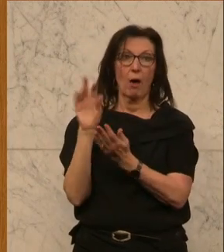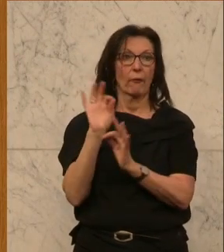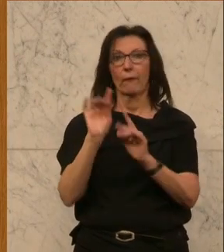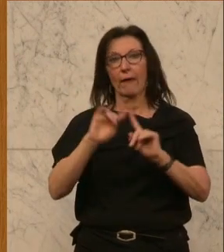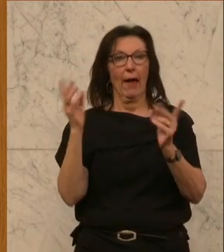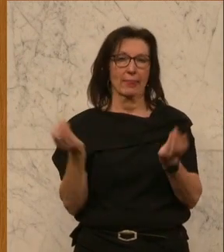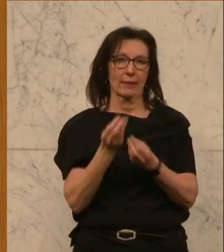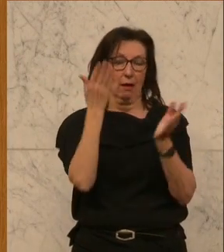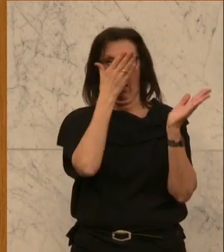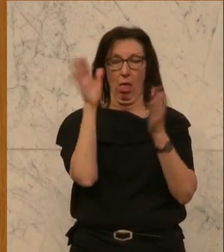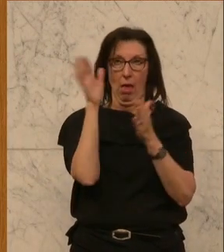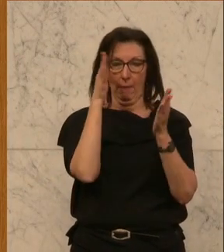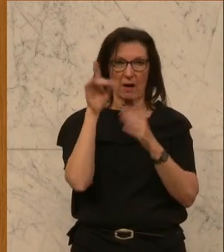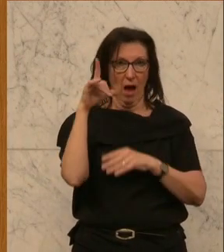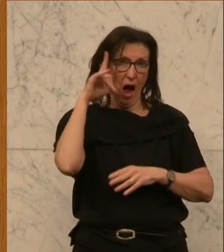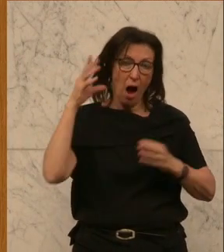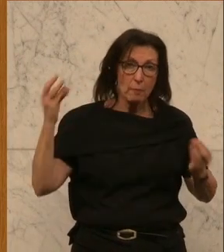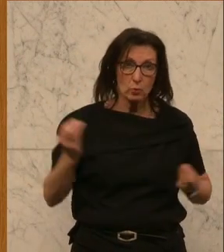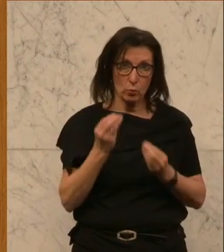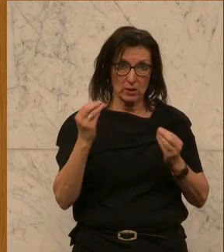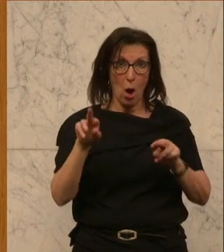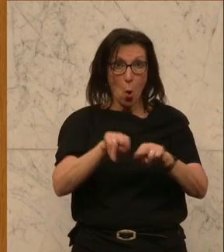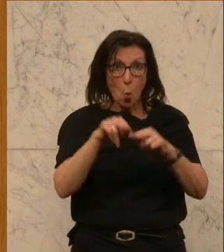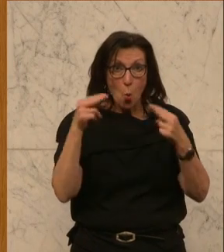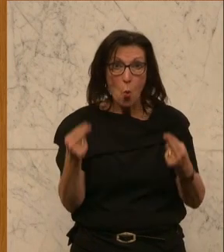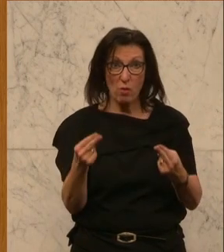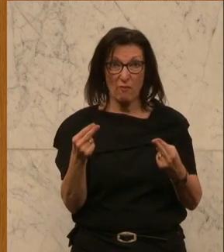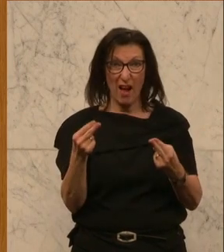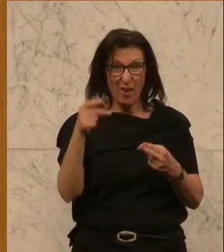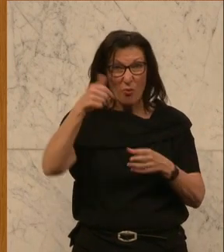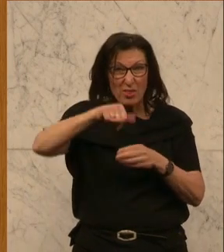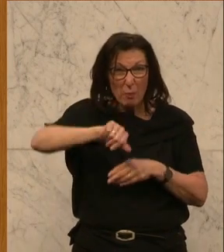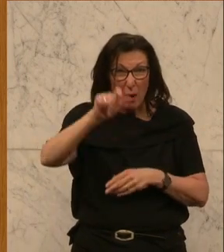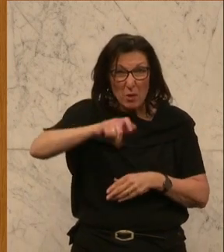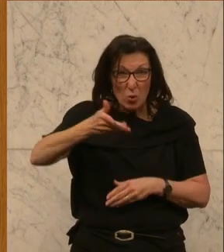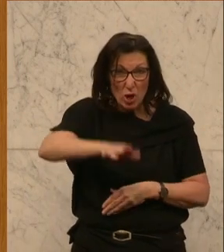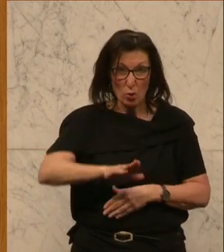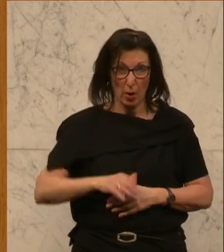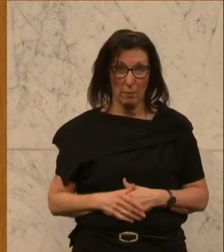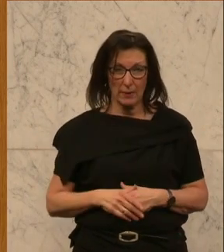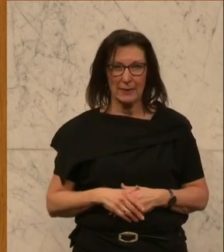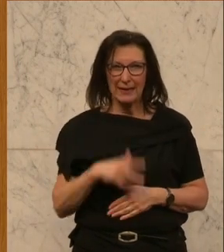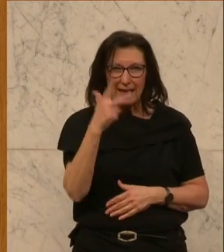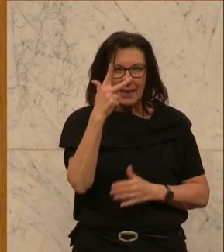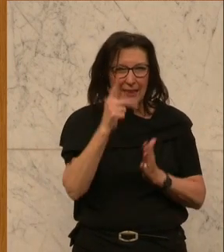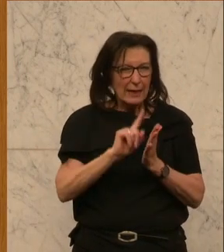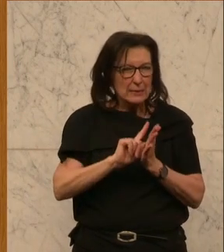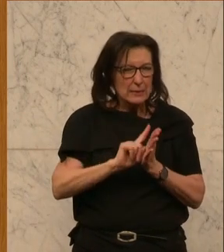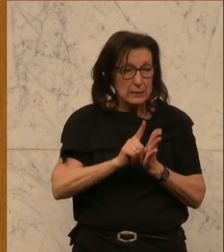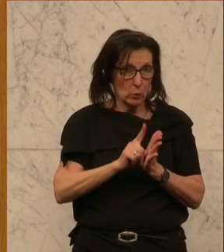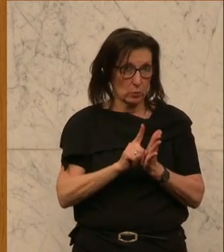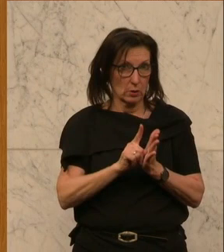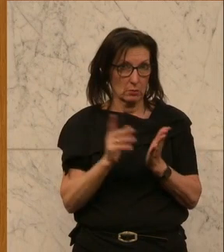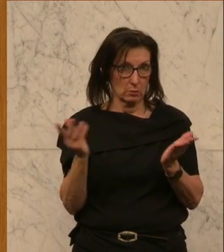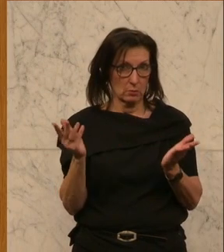Hauptursache für Unfälle mit Todesfolge. In diesen drei Sekunden, in denen ich jetzt auch